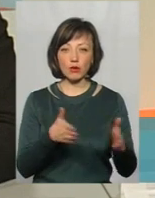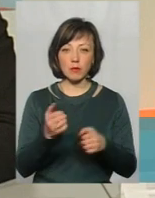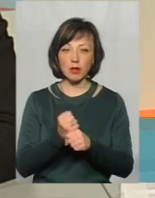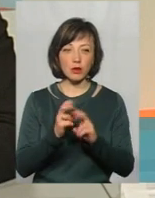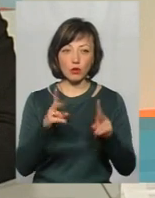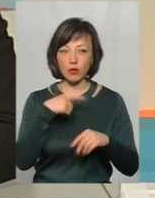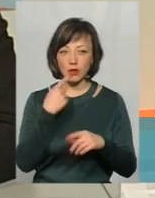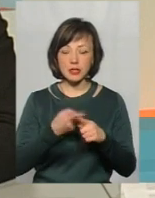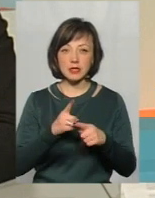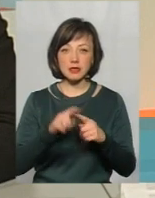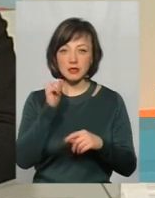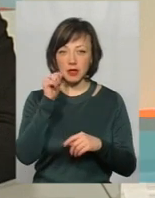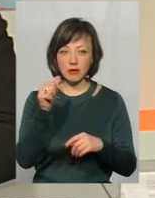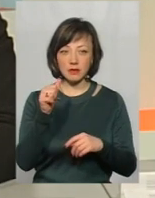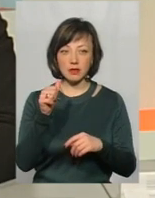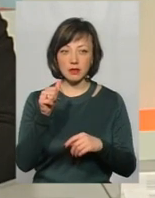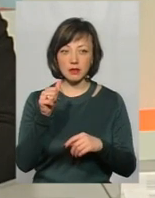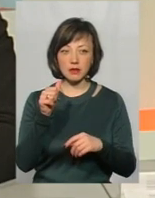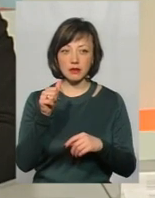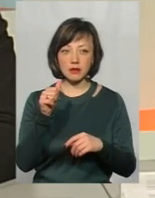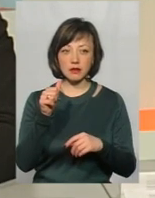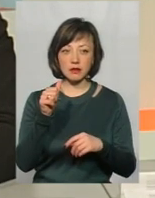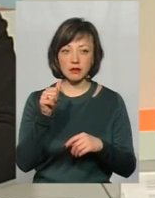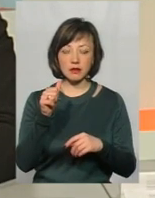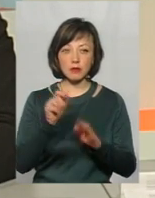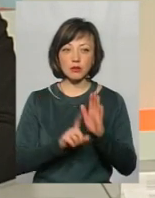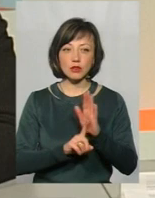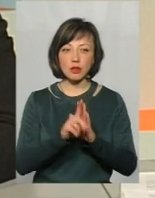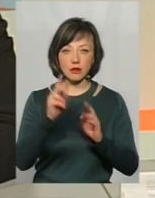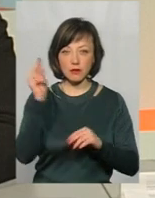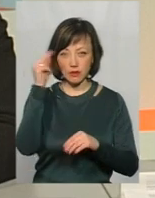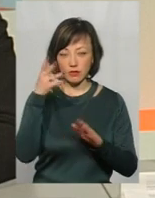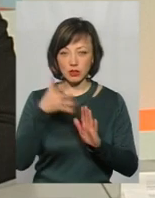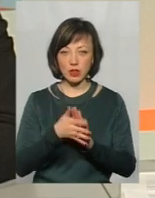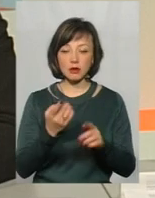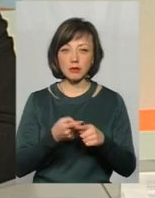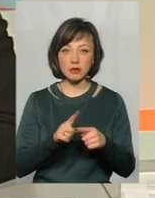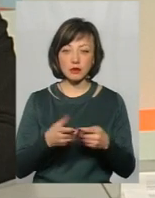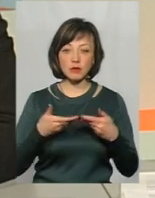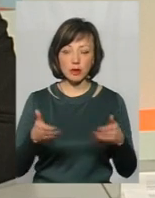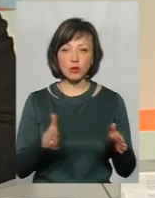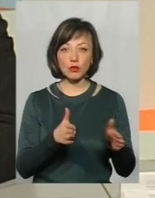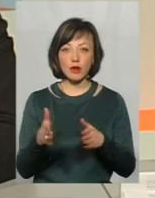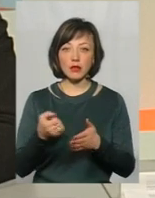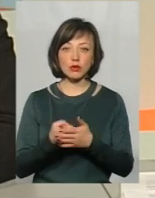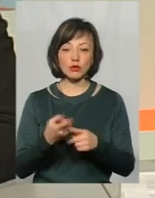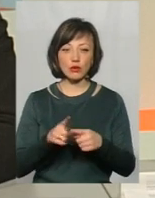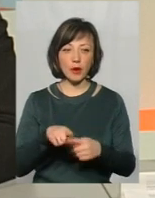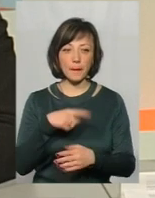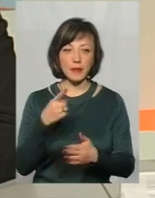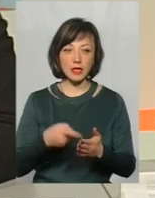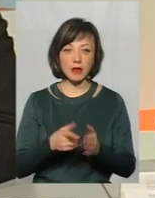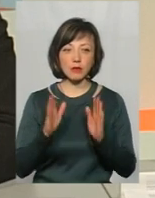Ніхто не говорить про те, що завтра зміни наберуть чинності, ми тільки почнемо вивчати ці питання. Ми вже підготувалися до цього питання